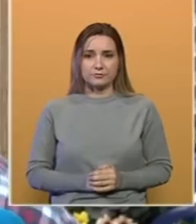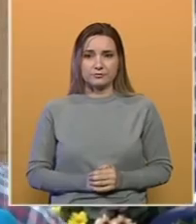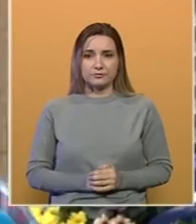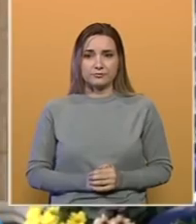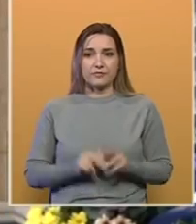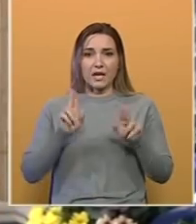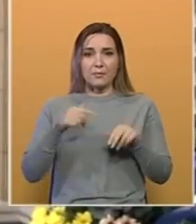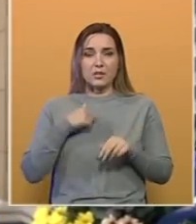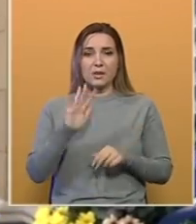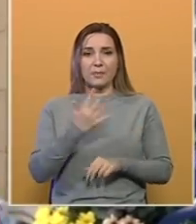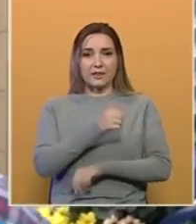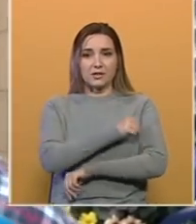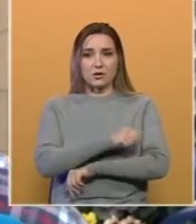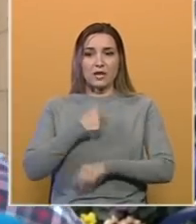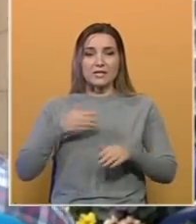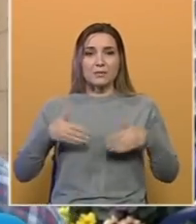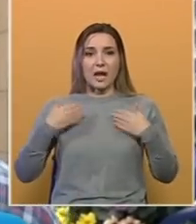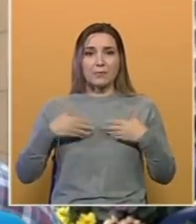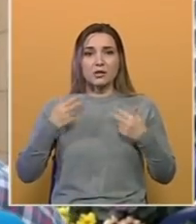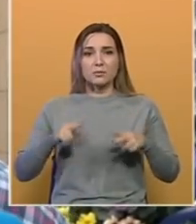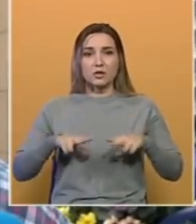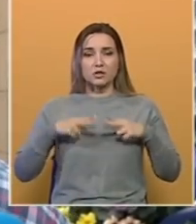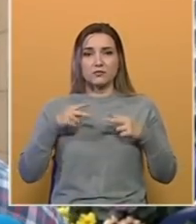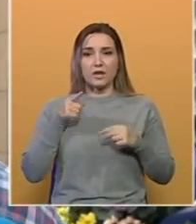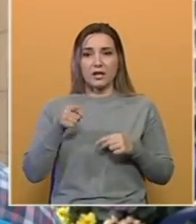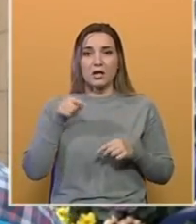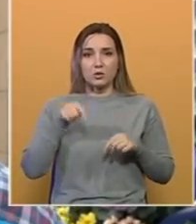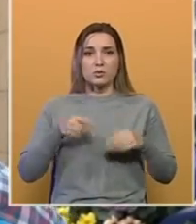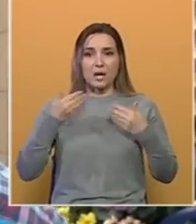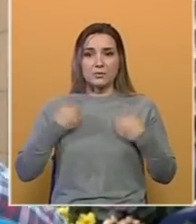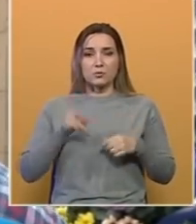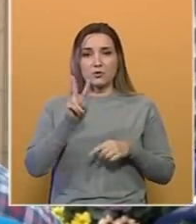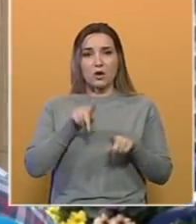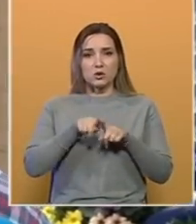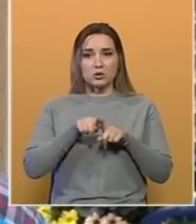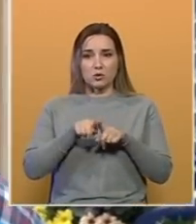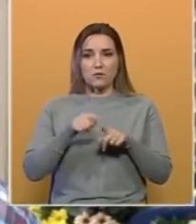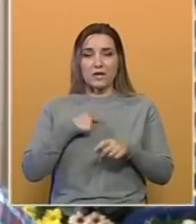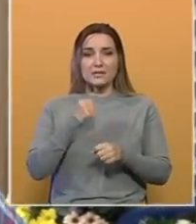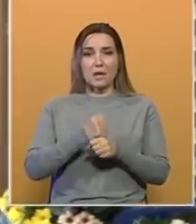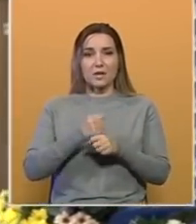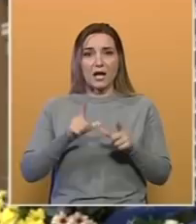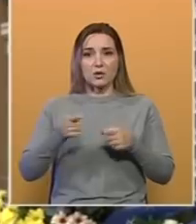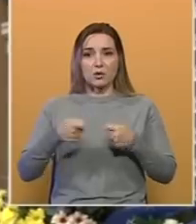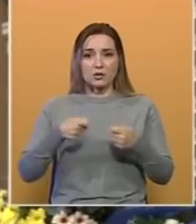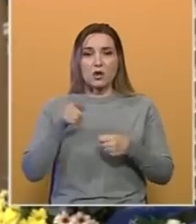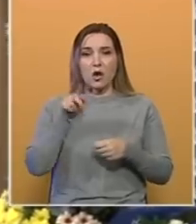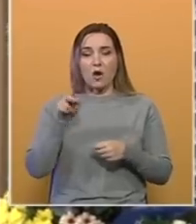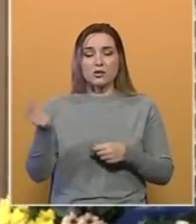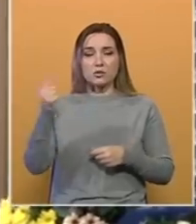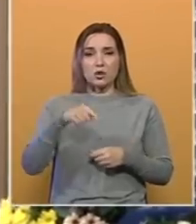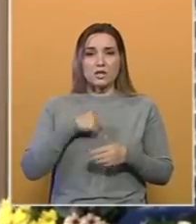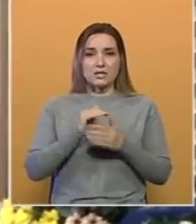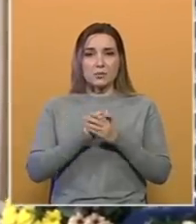Bilo sam 15 godina, ja sam najmlađi preživjeli. Tu sam izgubio dvojice drugova. Ja sam radi u tržnici, oni su došli da se pozdravimo,